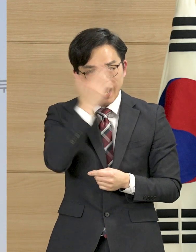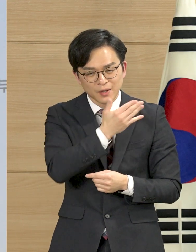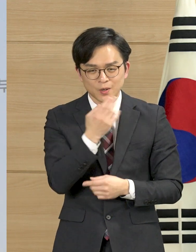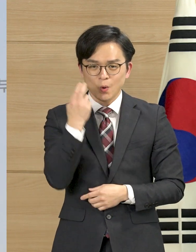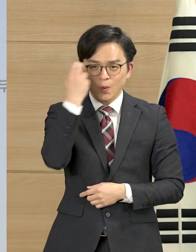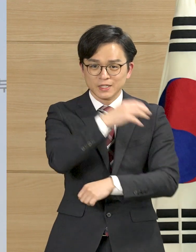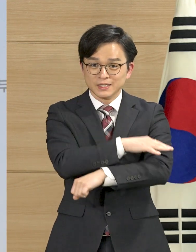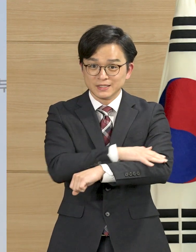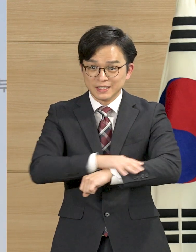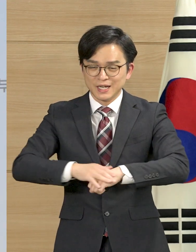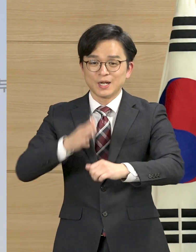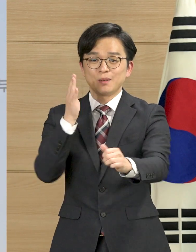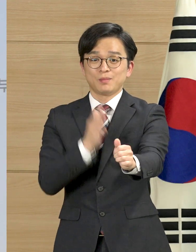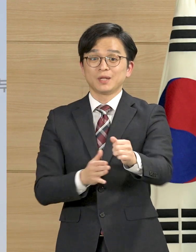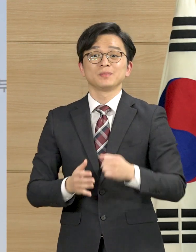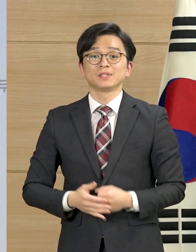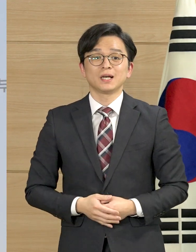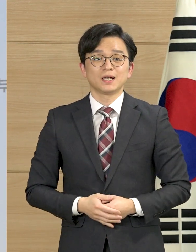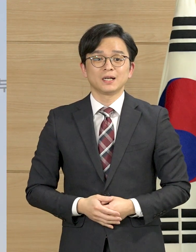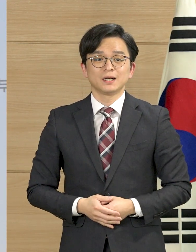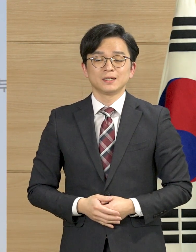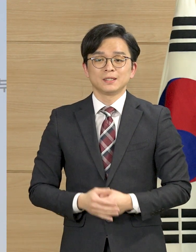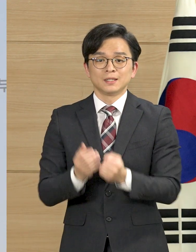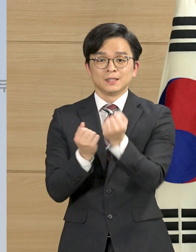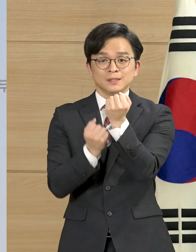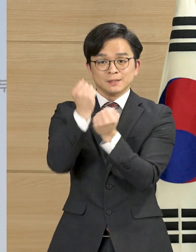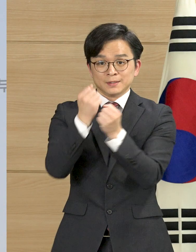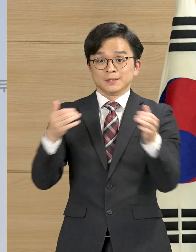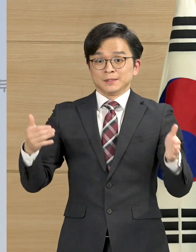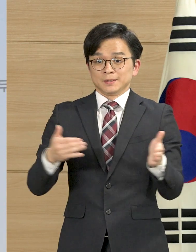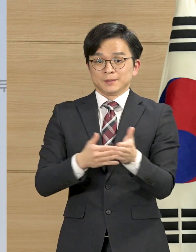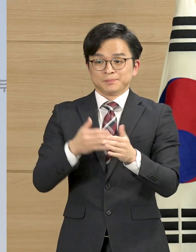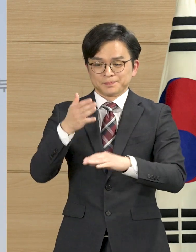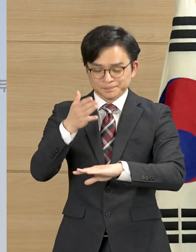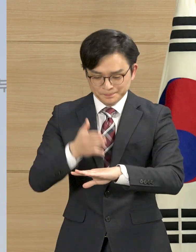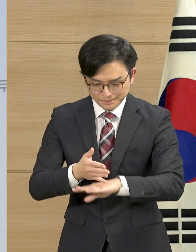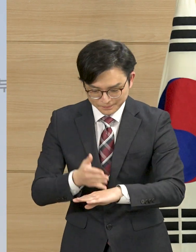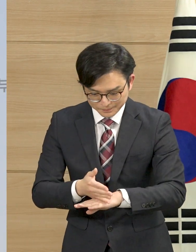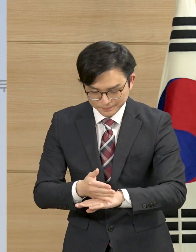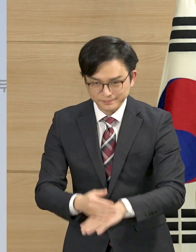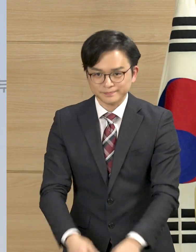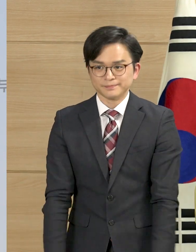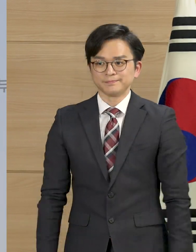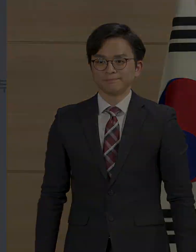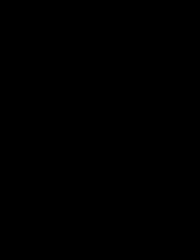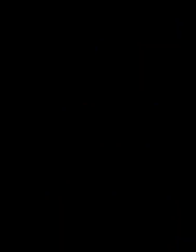동참해 주십시오. 이상 주황사고수습본부장 박릉우 였습니다. 감사합니다.